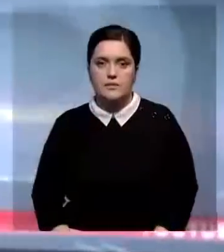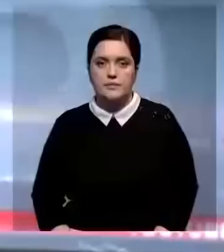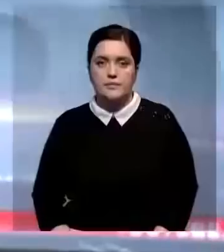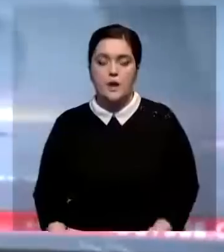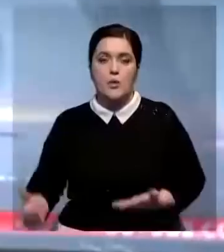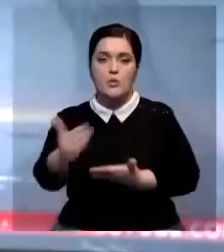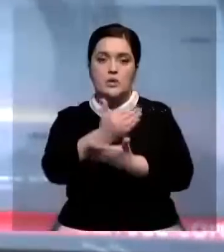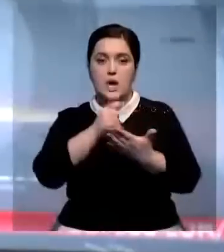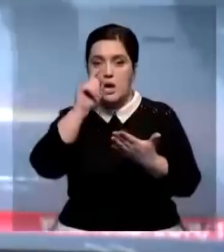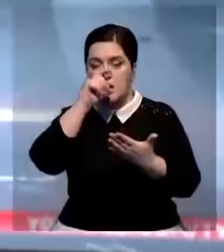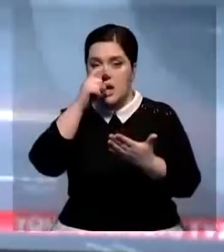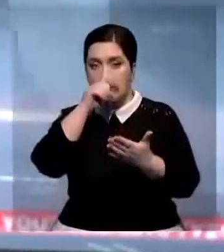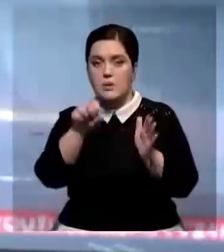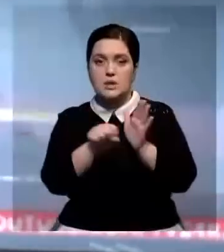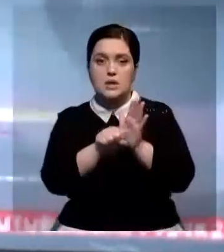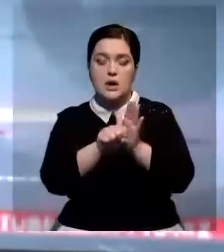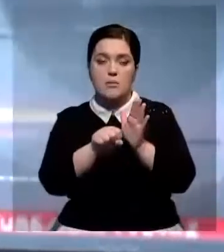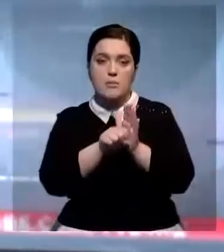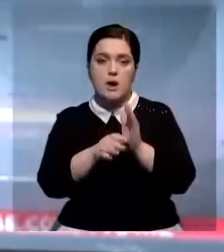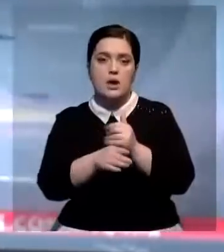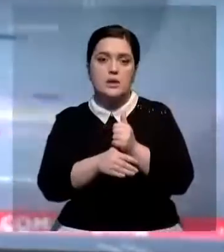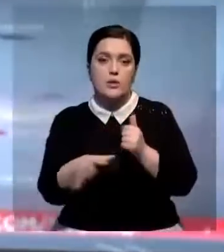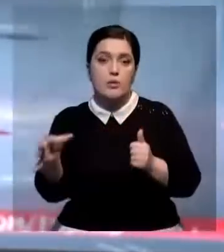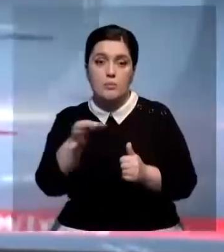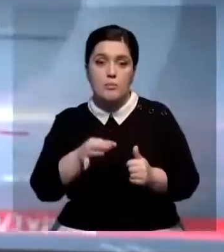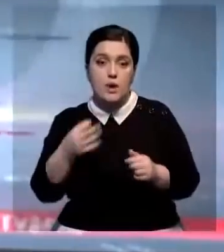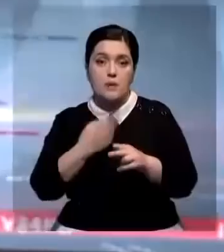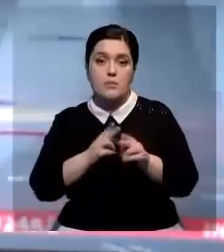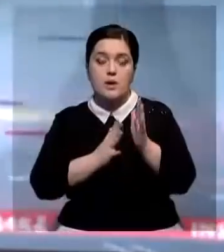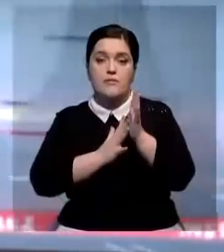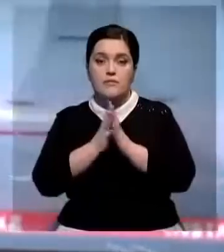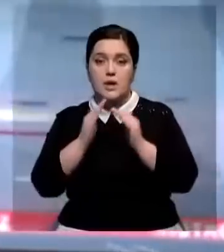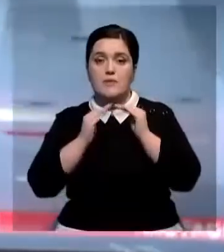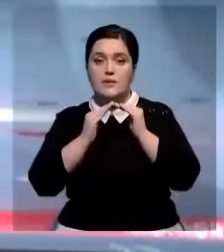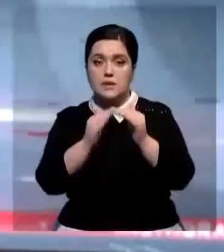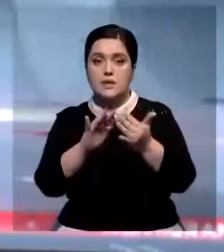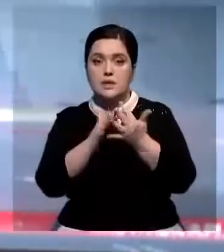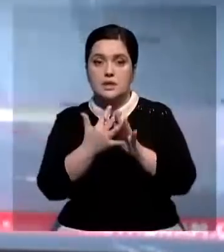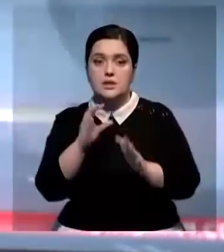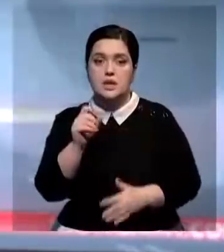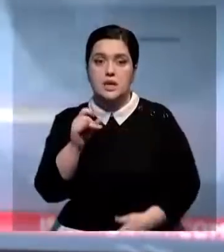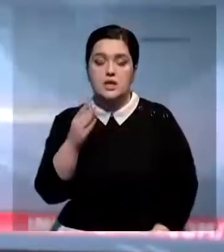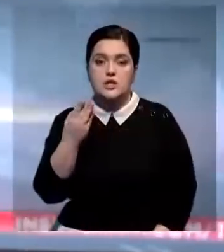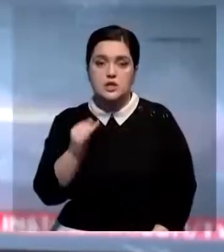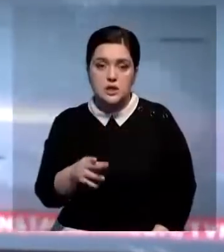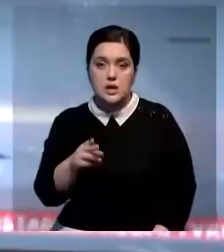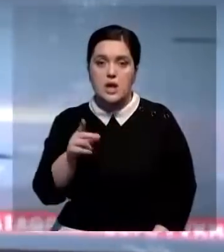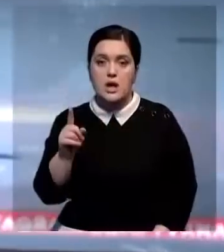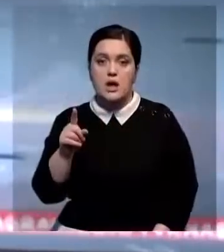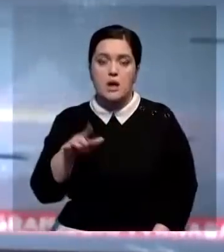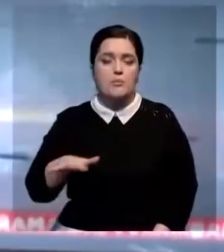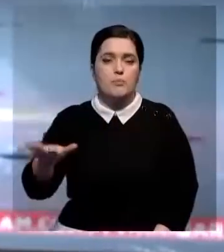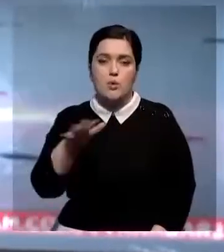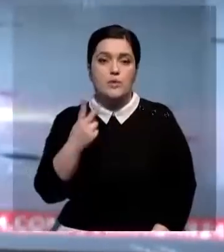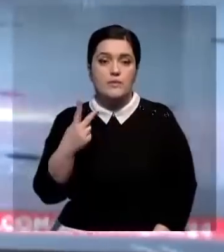Урожай лимонов в разгар зимы собрали садоводы от Ираусской области. Экзотические плоды вырастили в теплицах села Сарайшик Мохамбетского